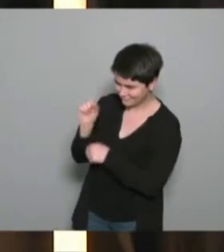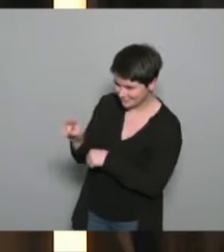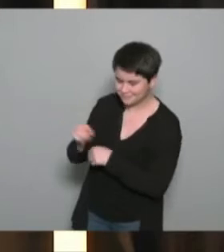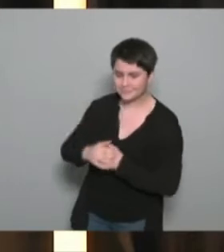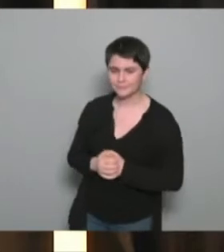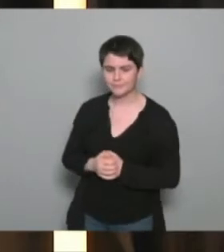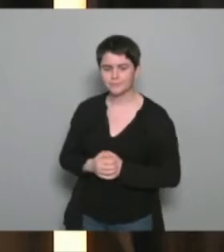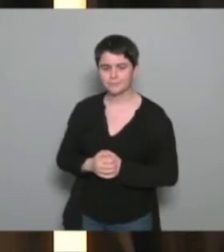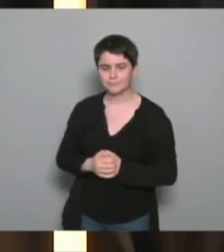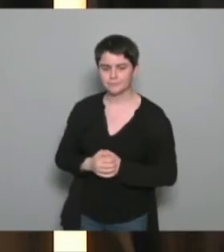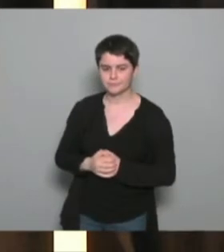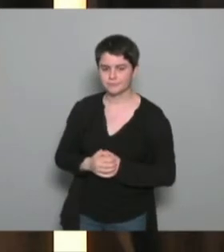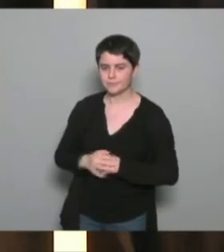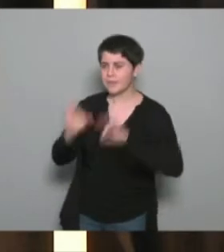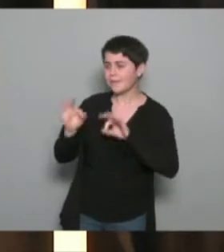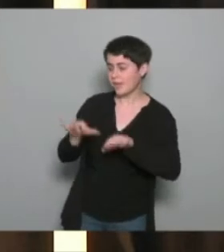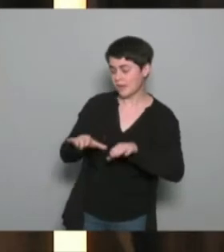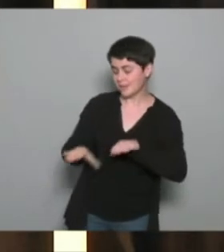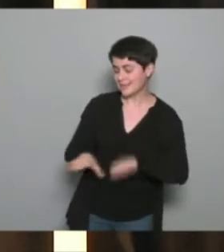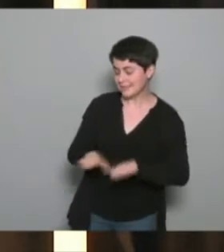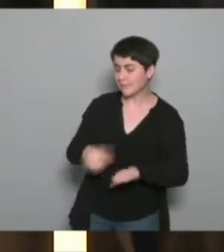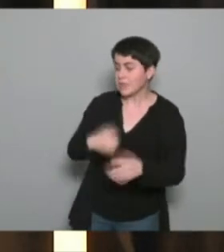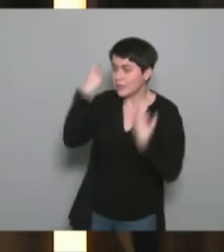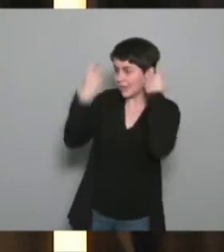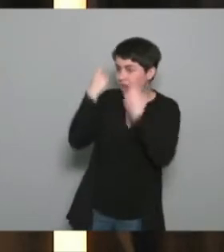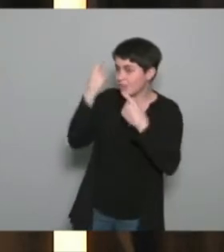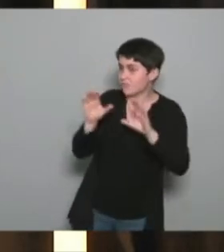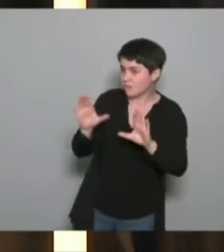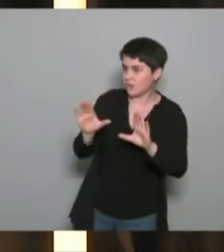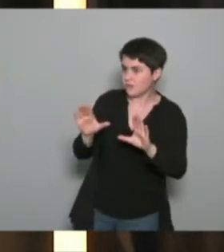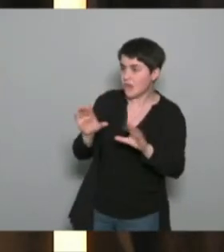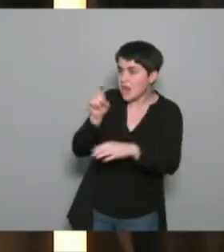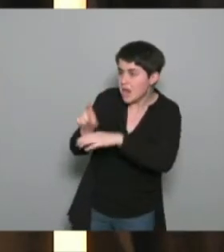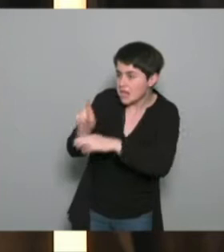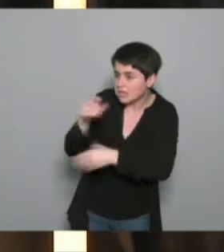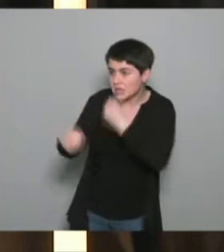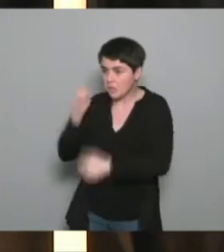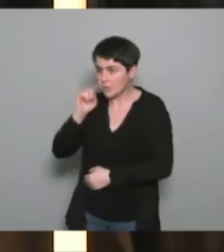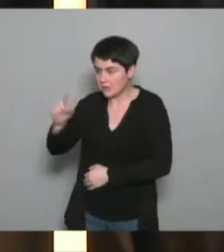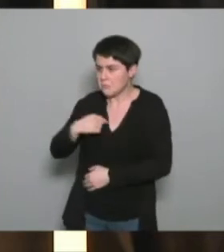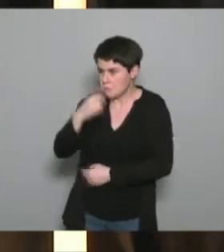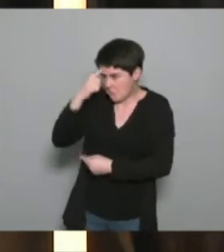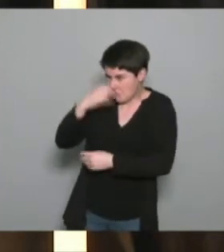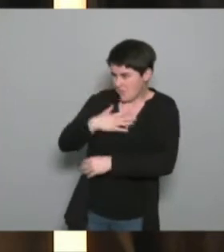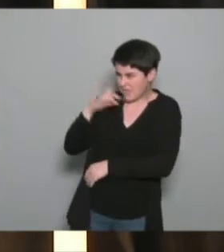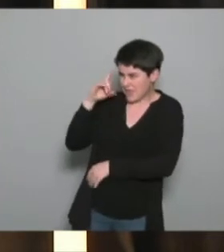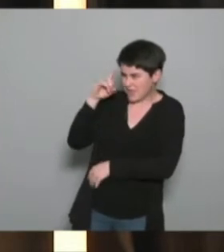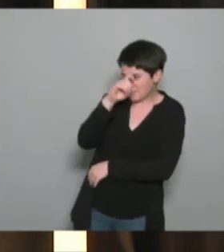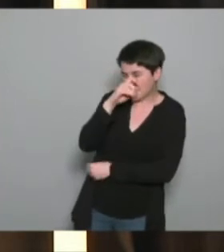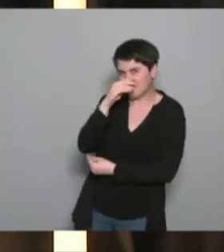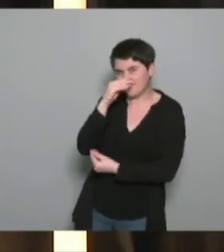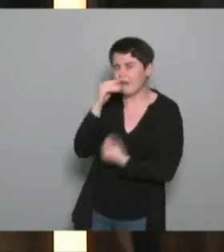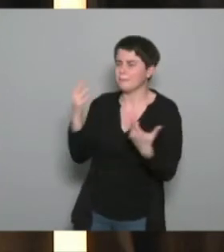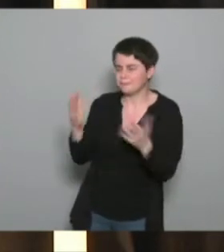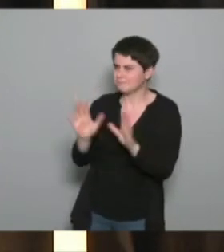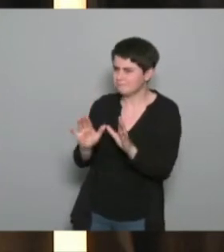difficulté sur ces dispositifs, mais c'est qu'une réflexion, ce'est pas du tout une critique ou un constat, c'est comment ça se passe pour les